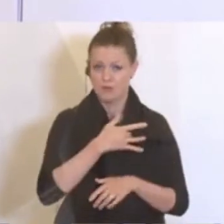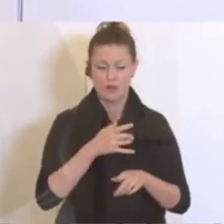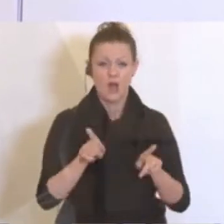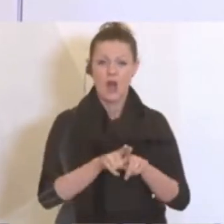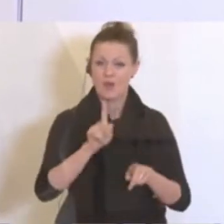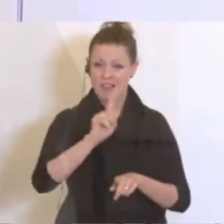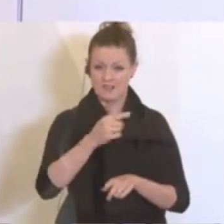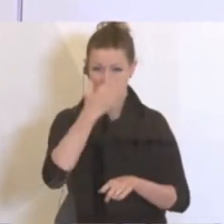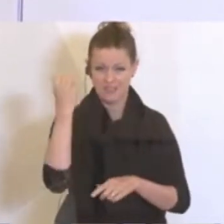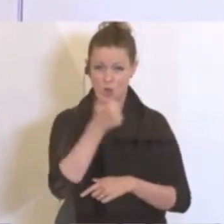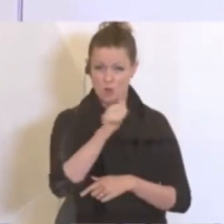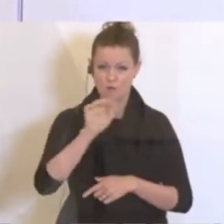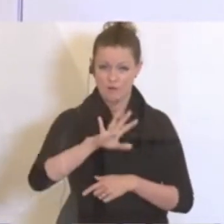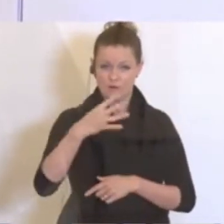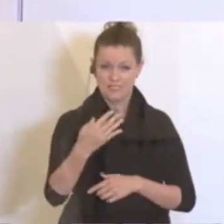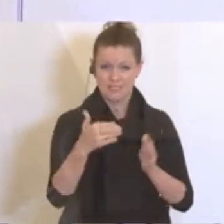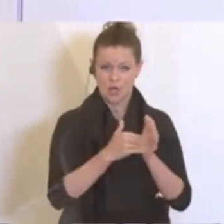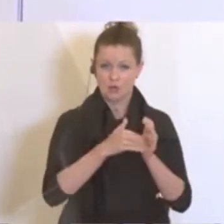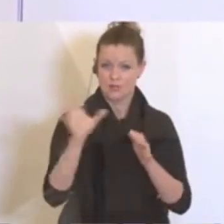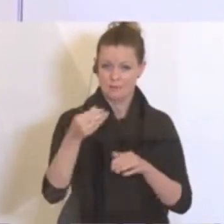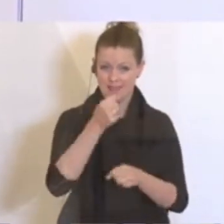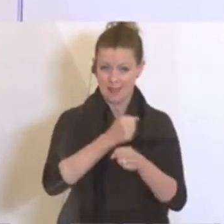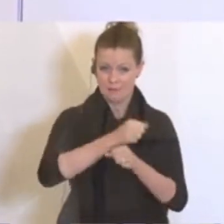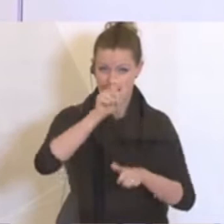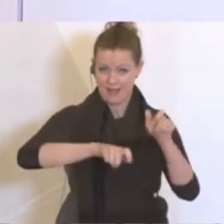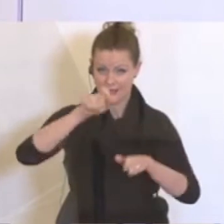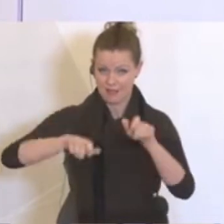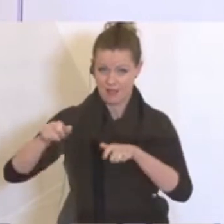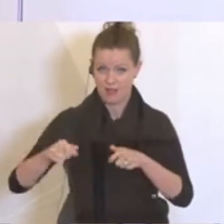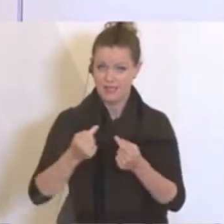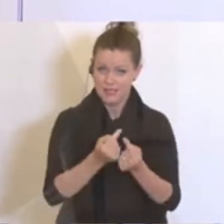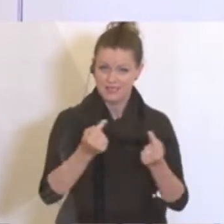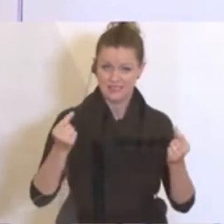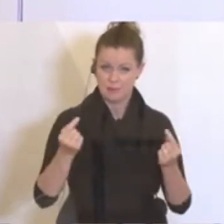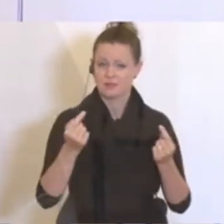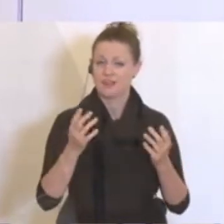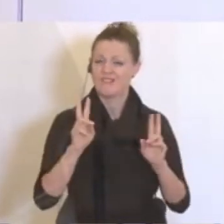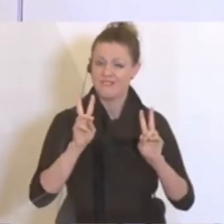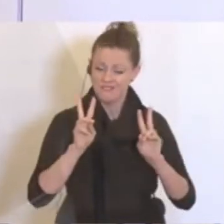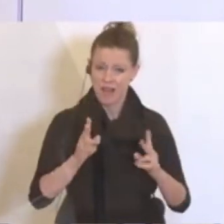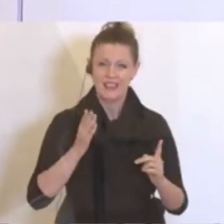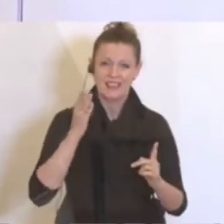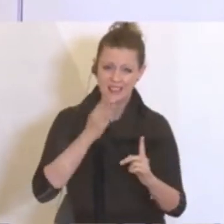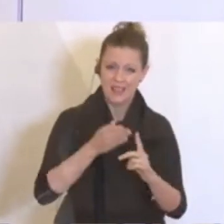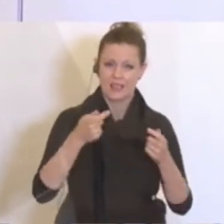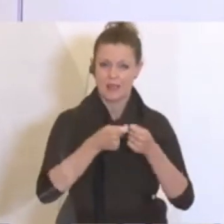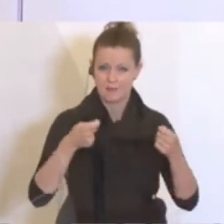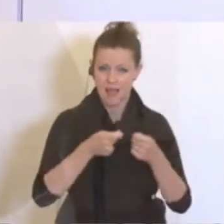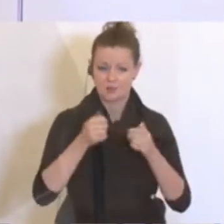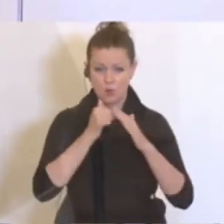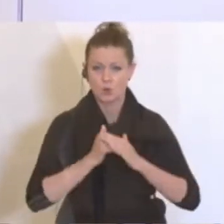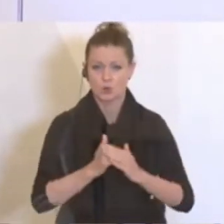rund 145.000 Mitarbeiterinnen und Mitarbeiter, die wirklich direkt auch von diesen Maßnahmen, von diesen